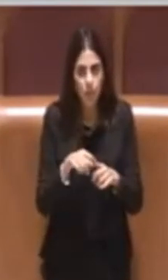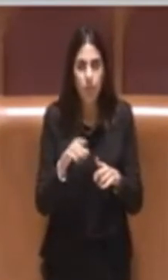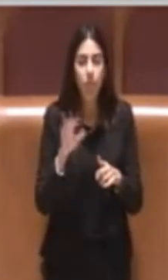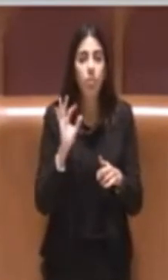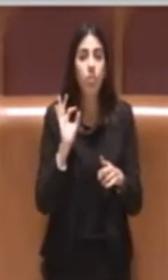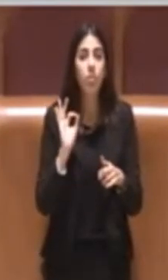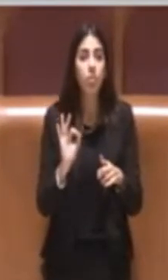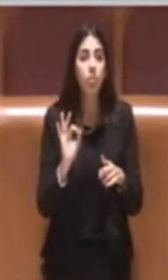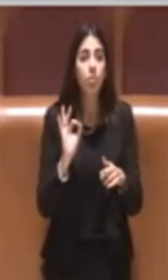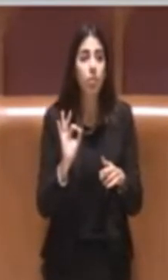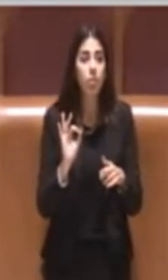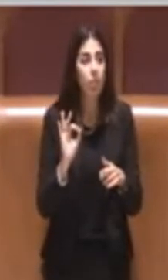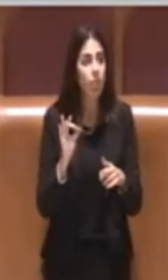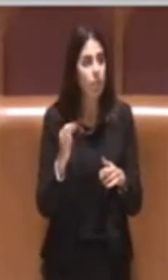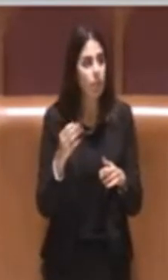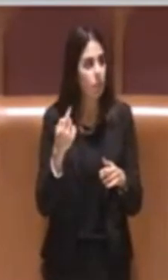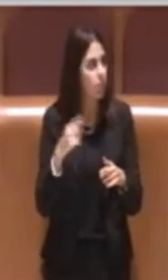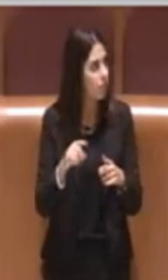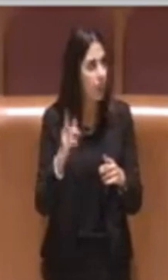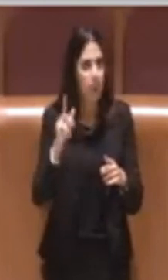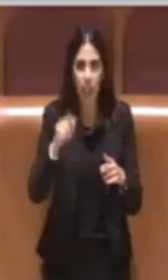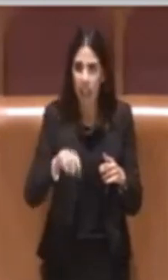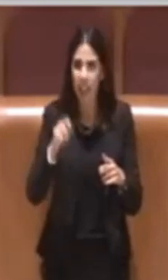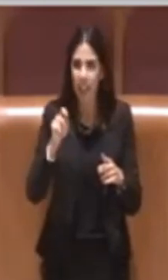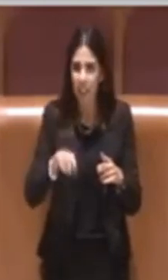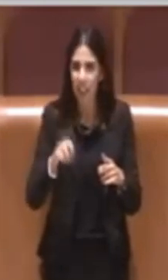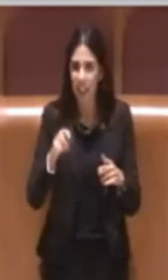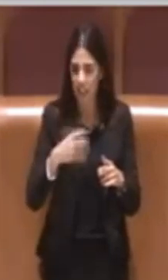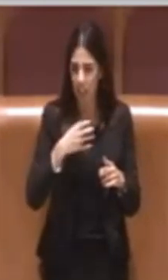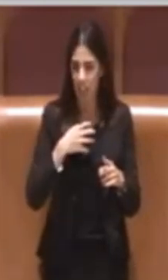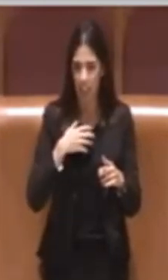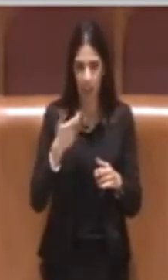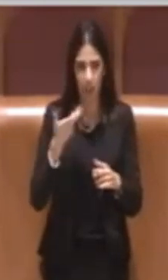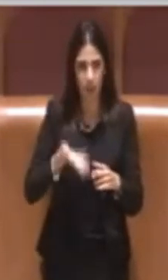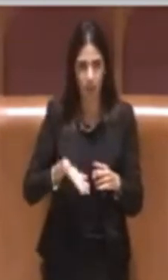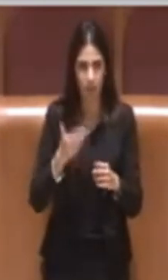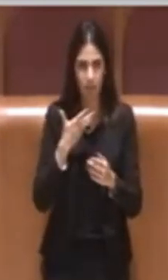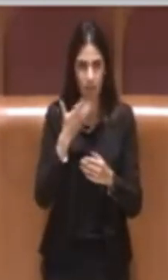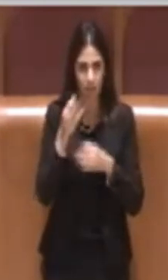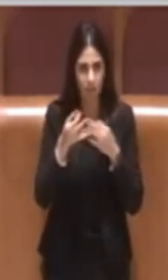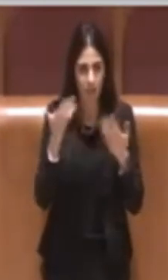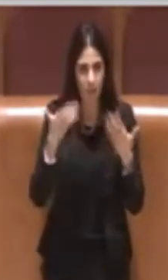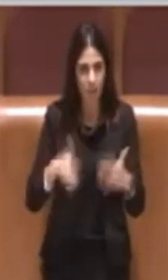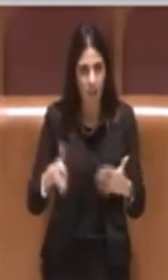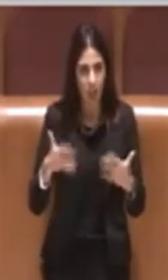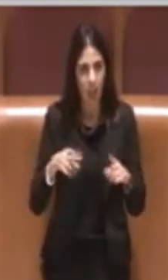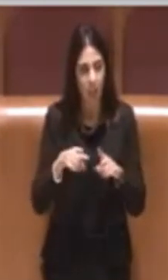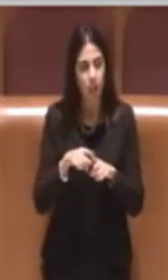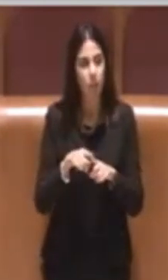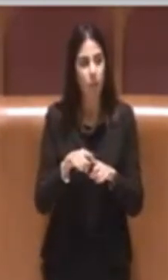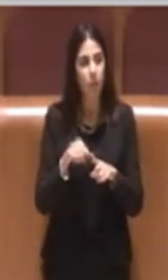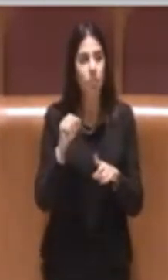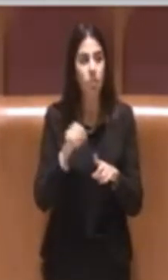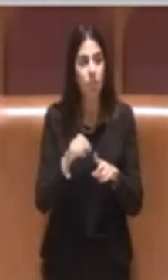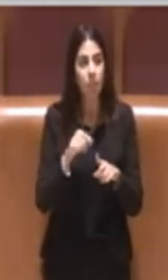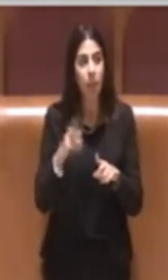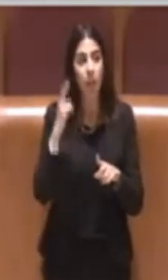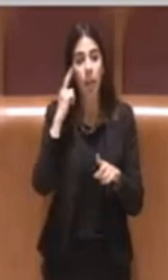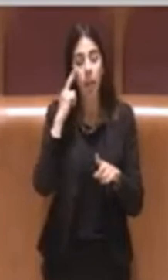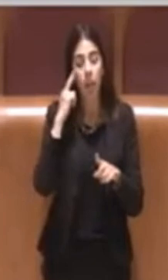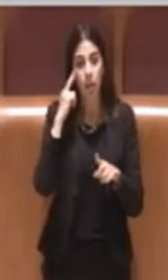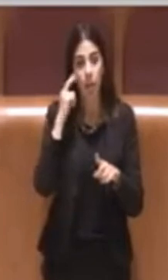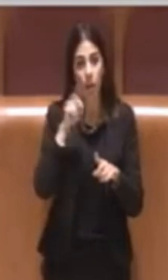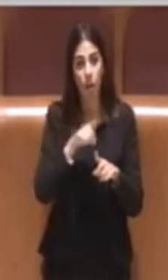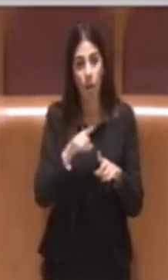per tutta quella serie di sentenze che l'assessore adesso ci spiegava e che comunque, ricordo, questa è una